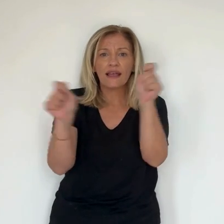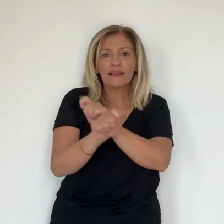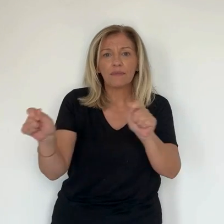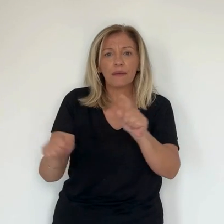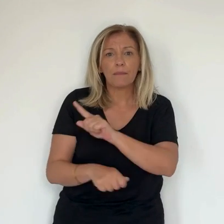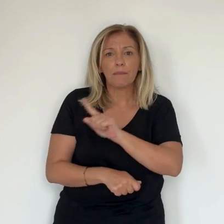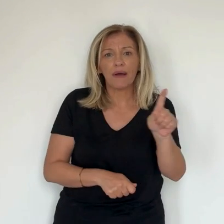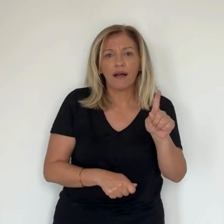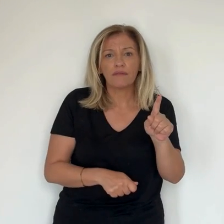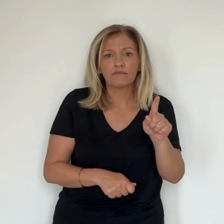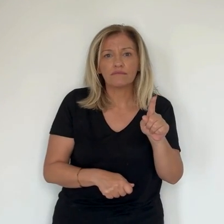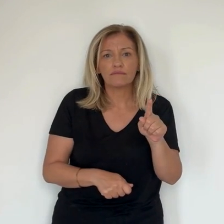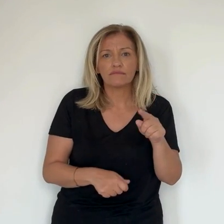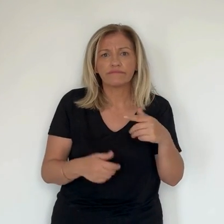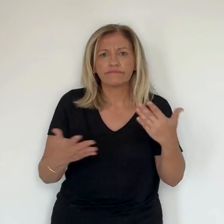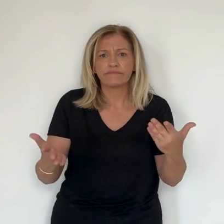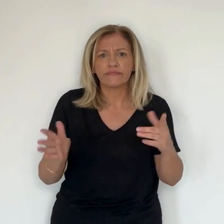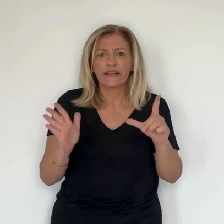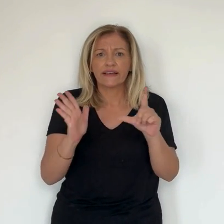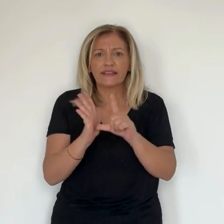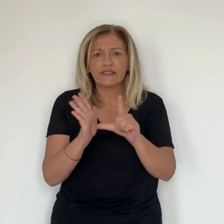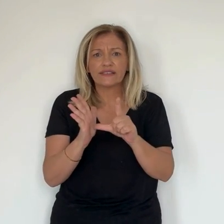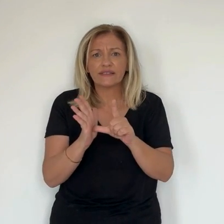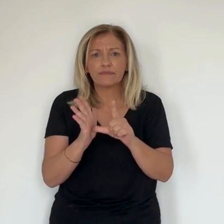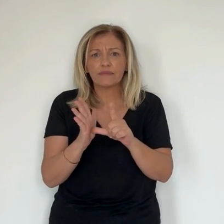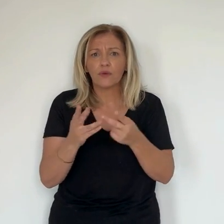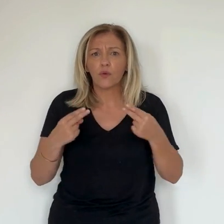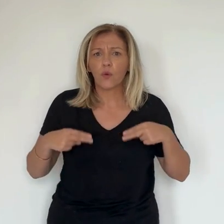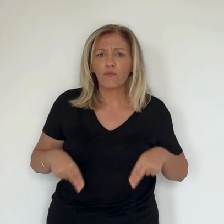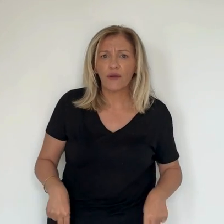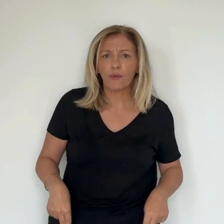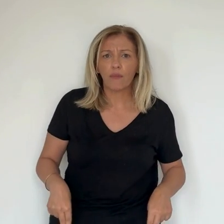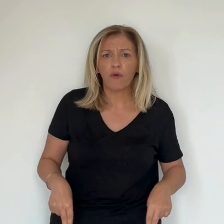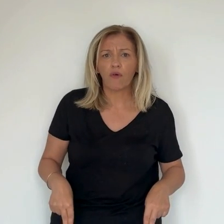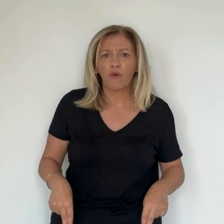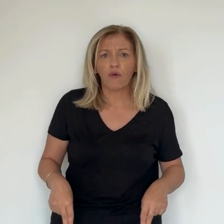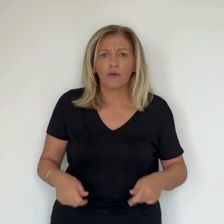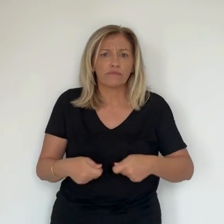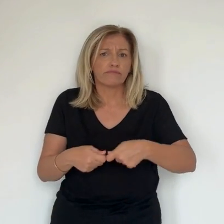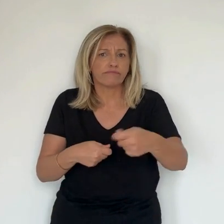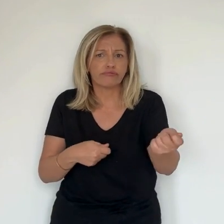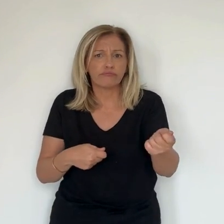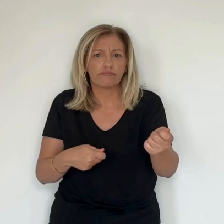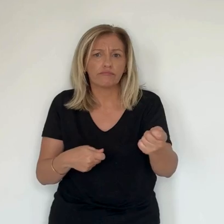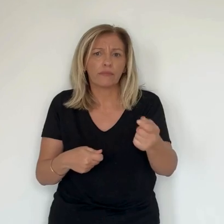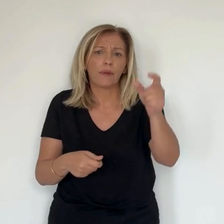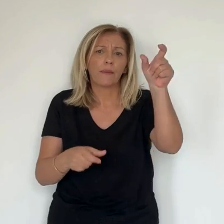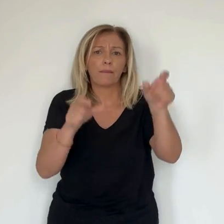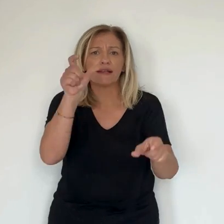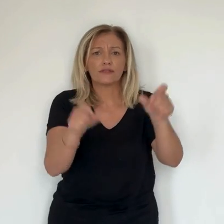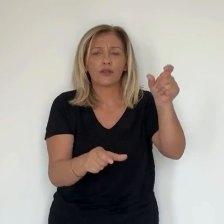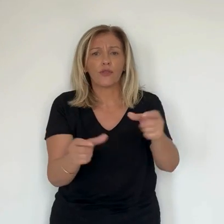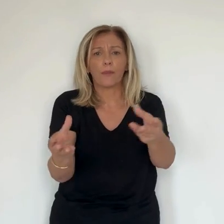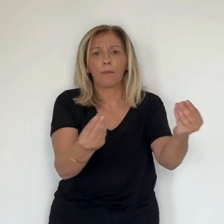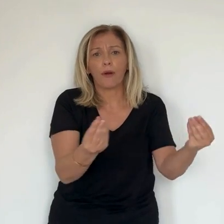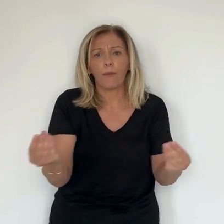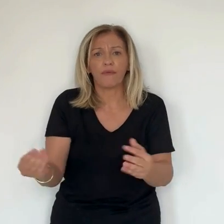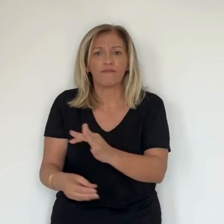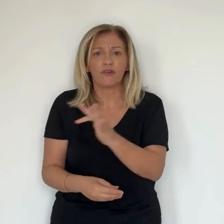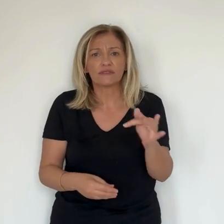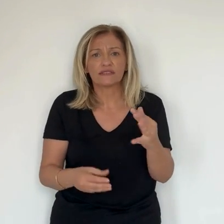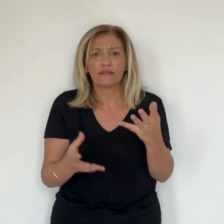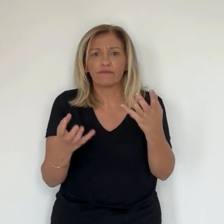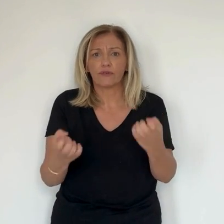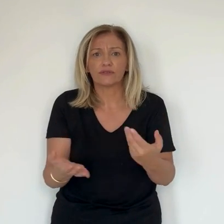les politiques, les urgences, les priorités, incontestablement la réponse apportée par le président de la République ne correspond pas à ce choix, ne